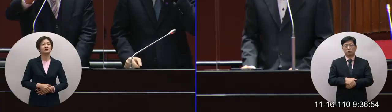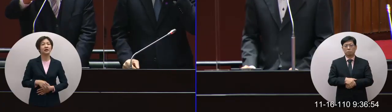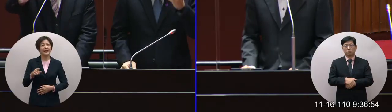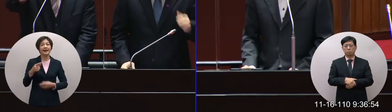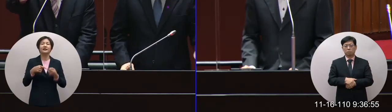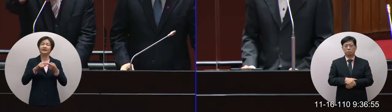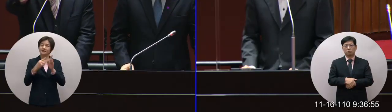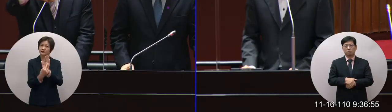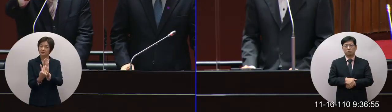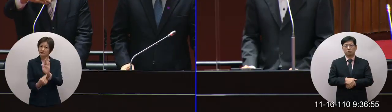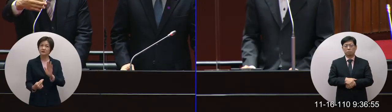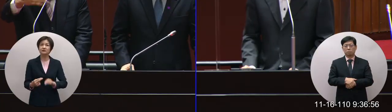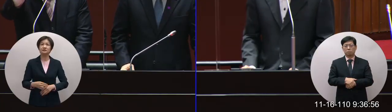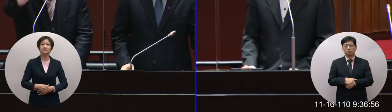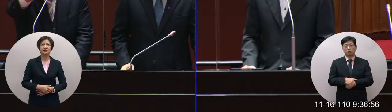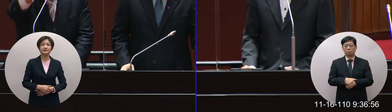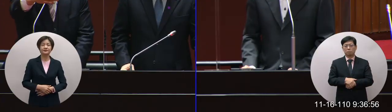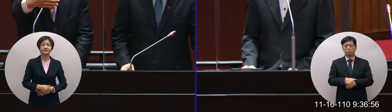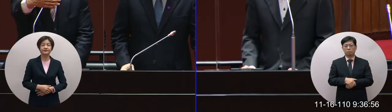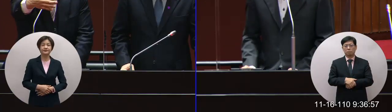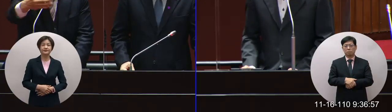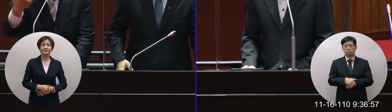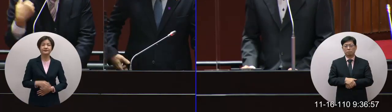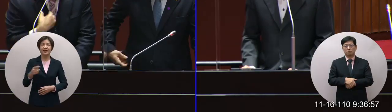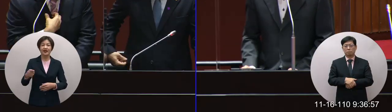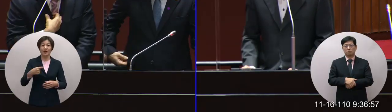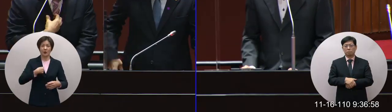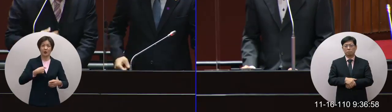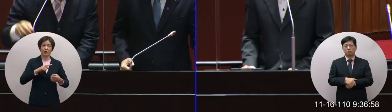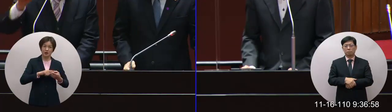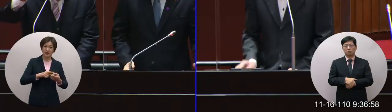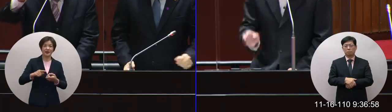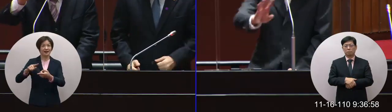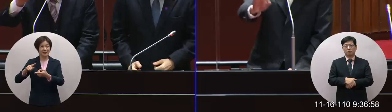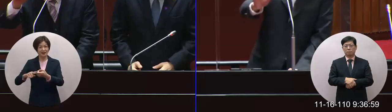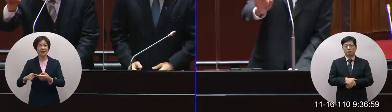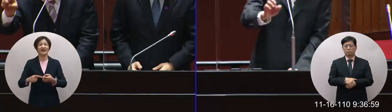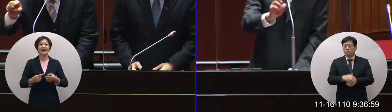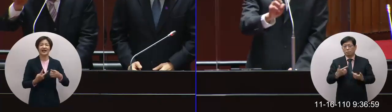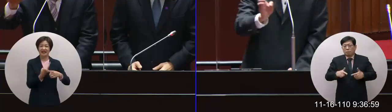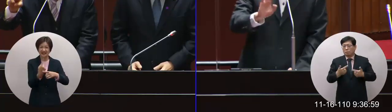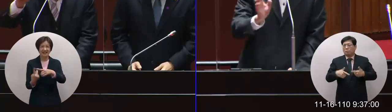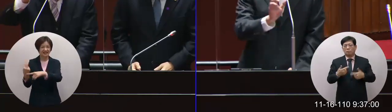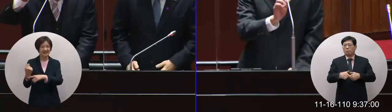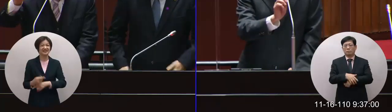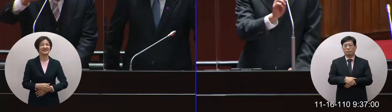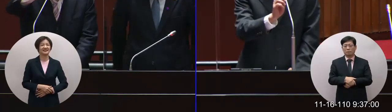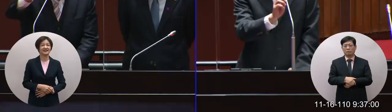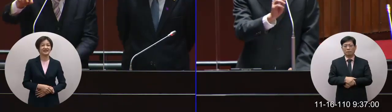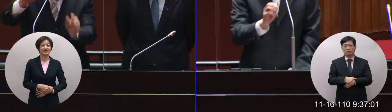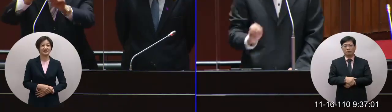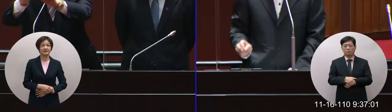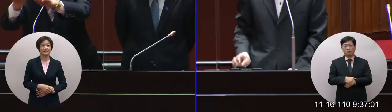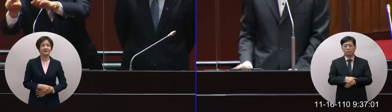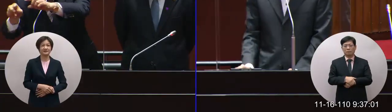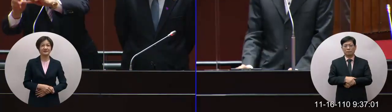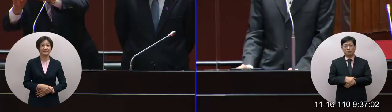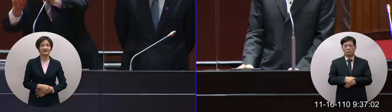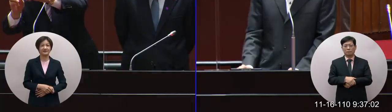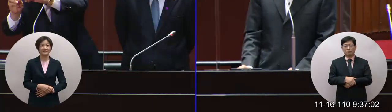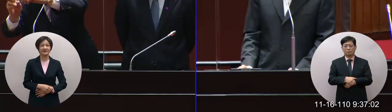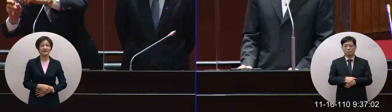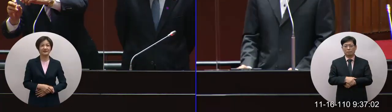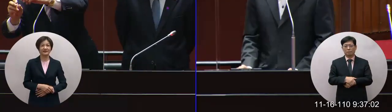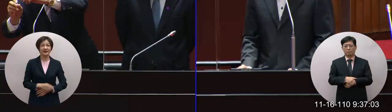應該這樣啦這樣的一半你對一半我對啦不是東南部一小東南部